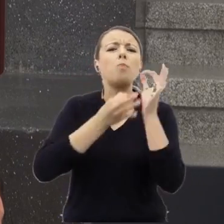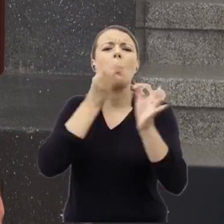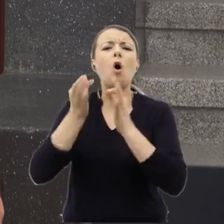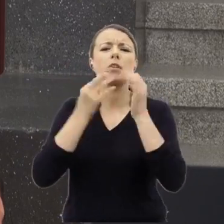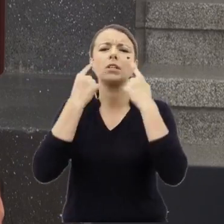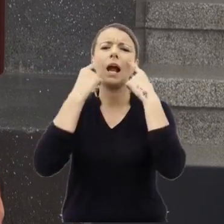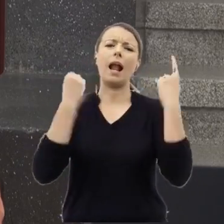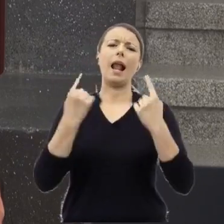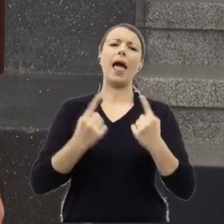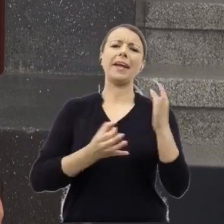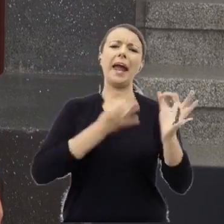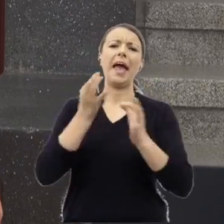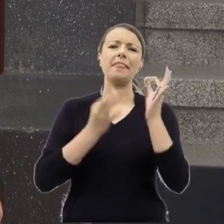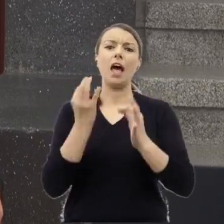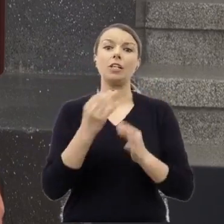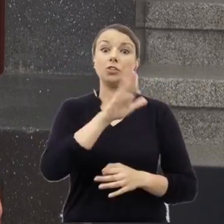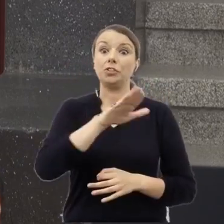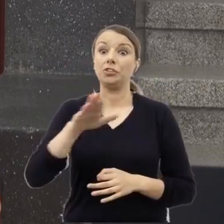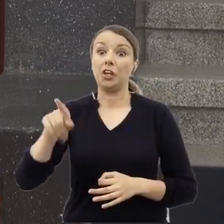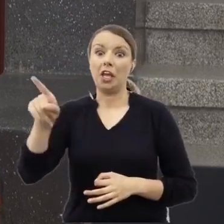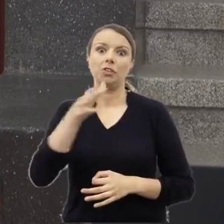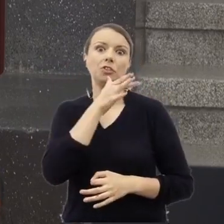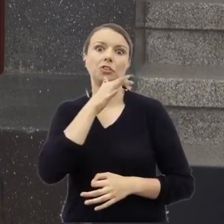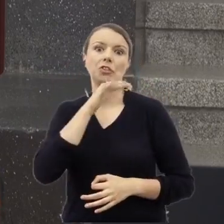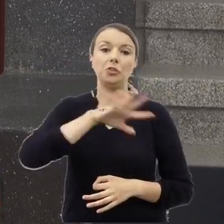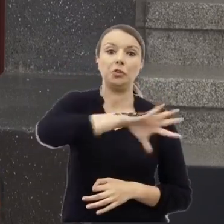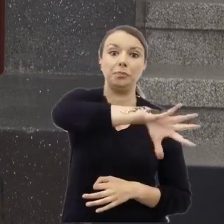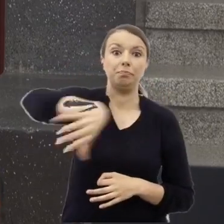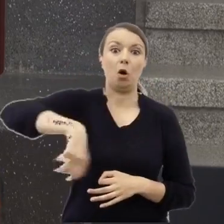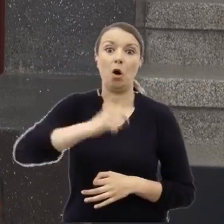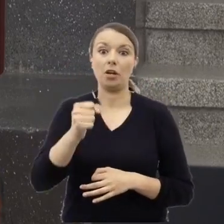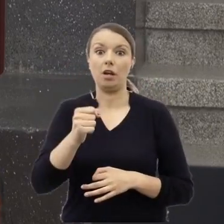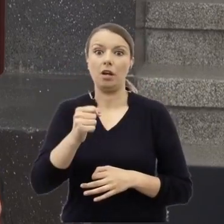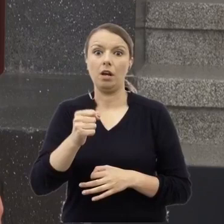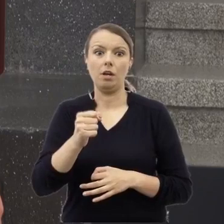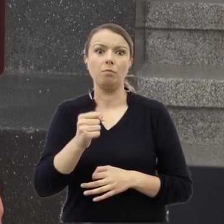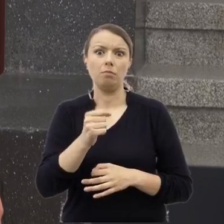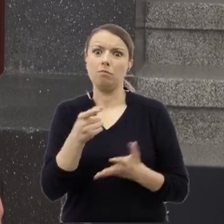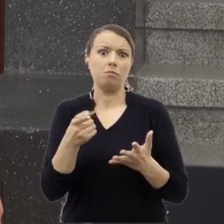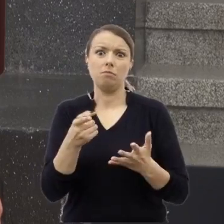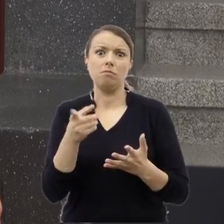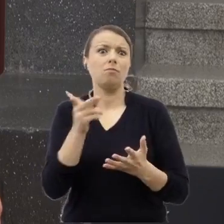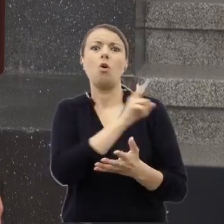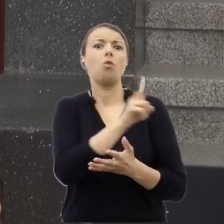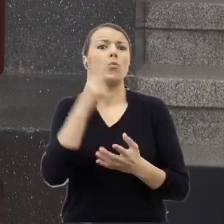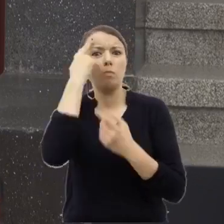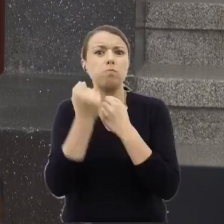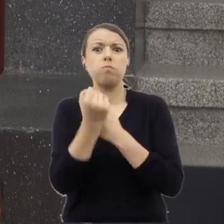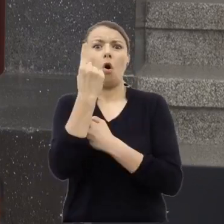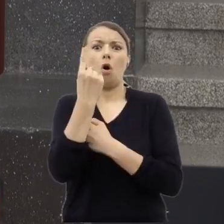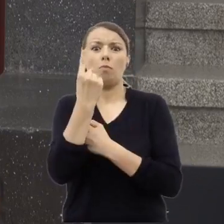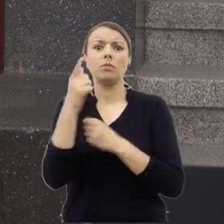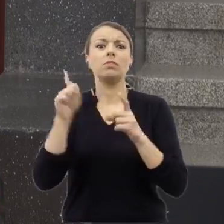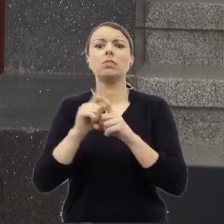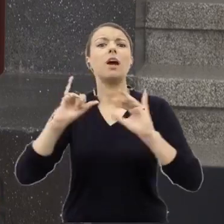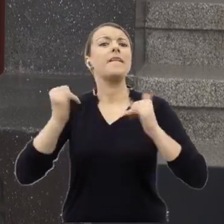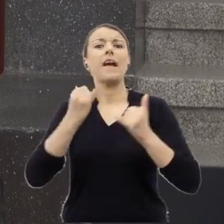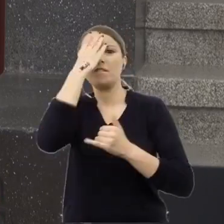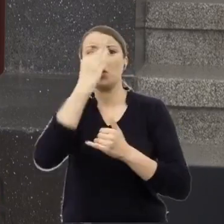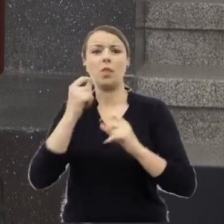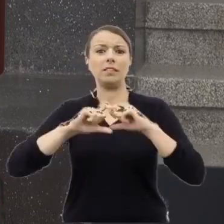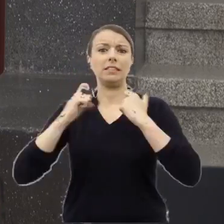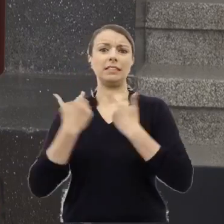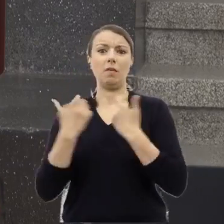i jaki był przebieg tego tragicznego zdarzenia. I wiem, że pytam panią profesor o streszczenie